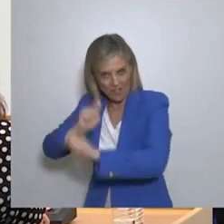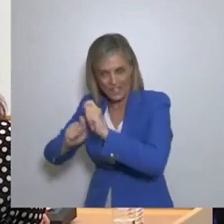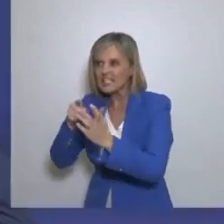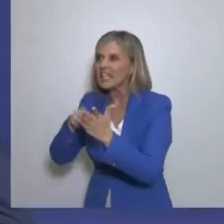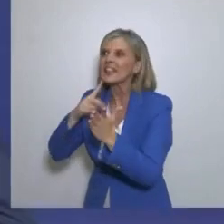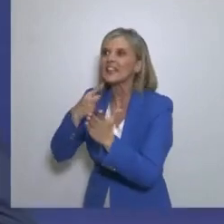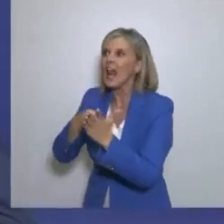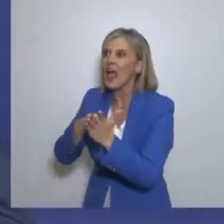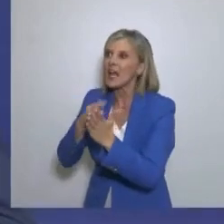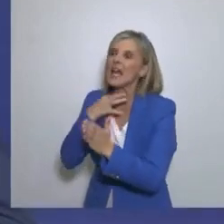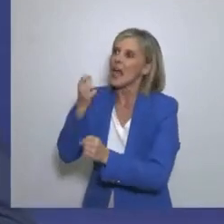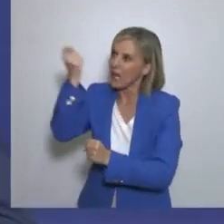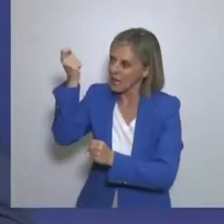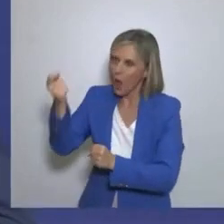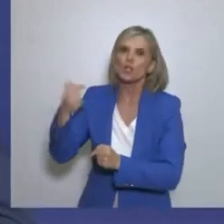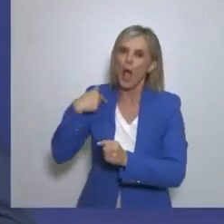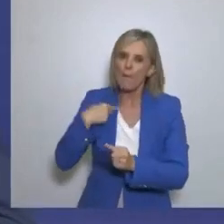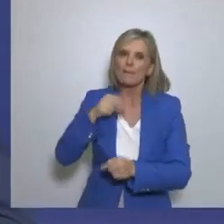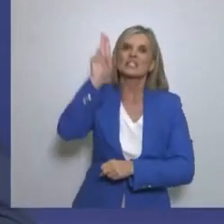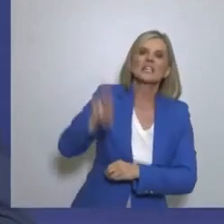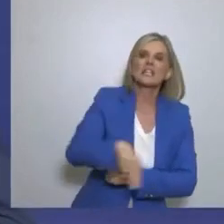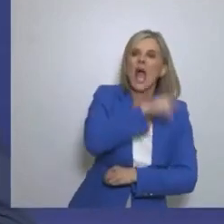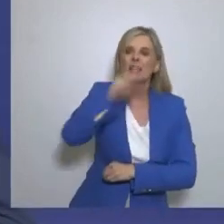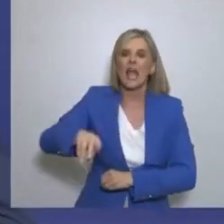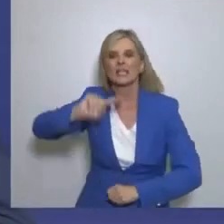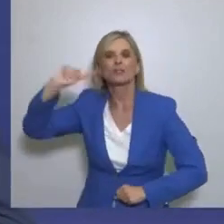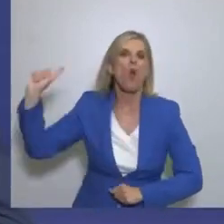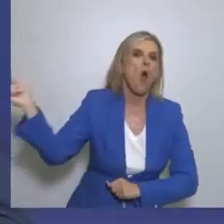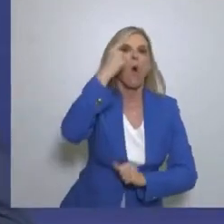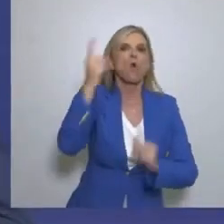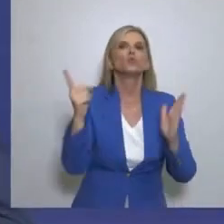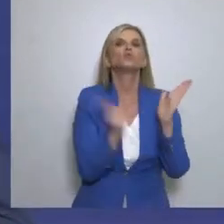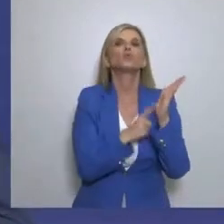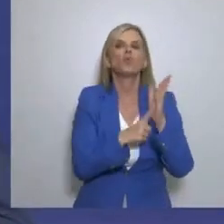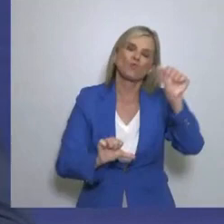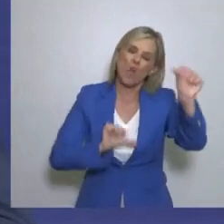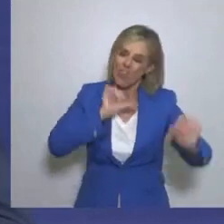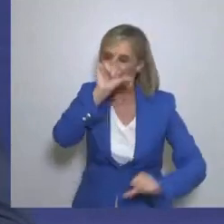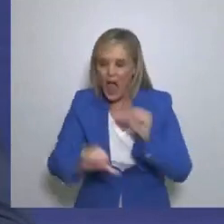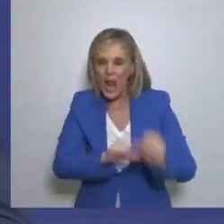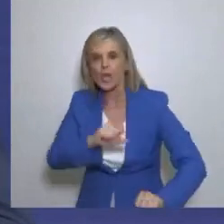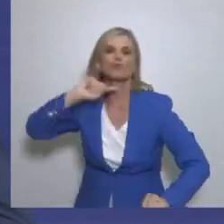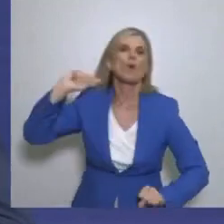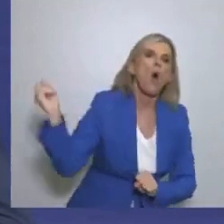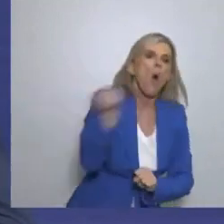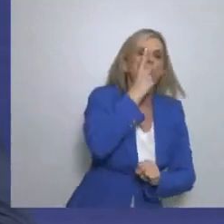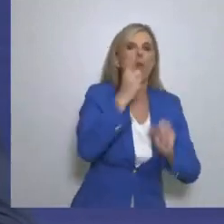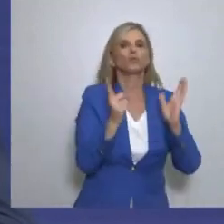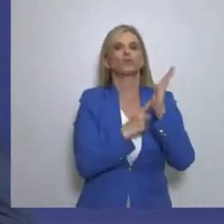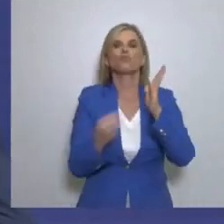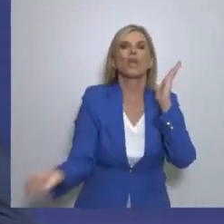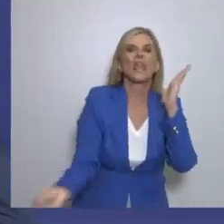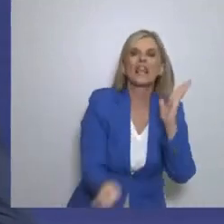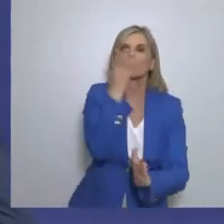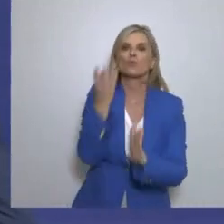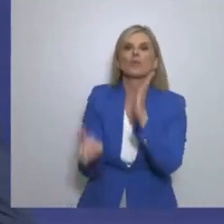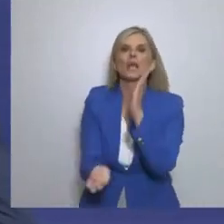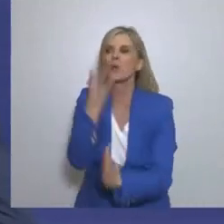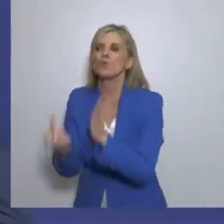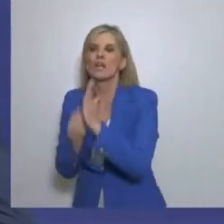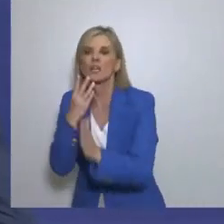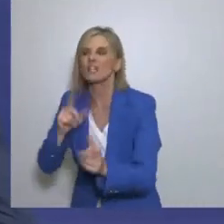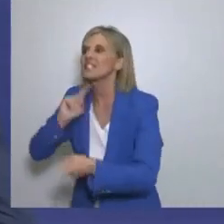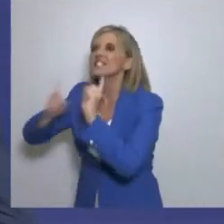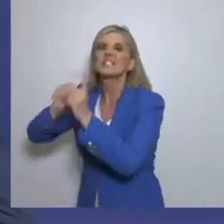επίπεδο Τίποτα παραπάνω και λιγότερο Καταργούνται τα πάντα εφόσον πραγματικά δεν υπάρχουν Και βεβαίως ένα μνημόνιο σταματάει Και οποιαδήποτε